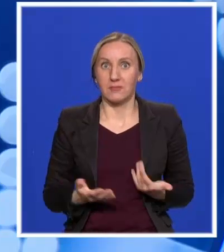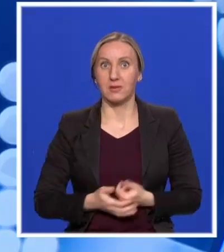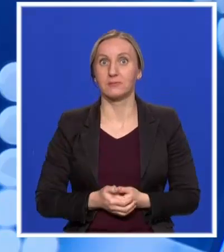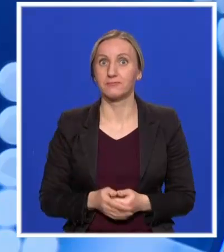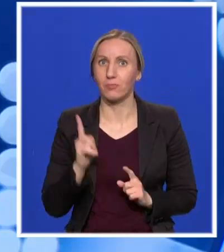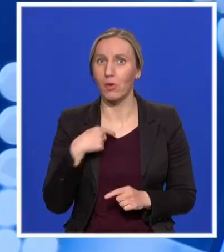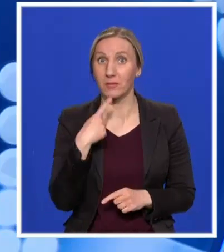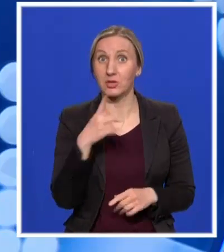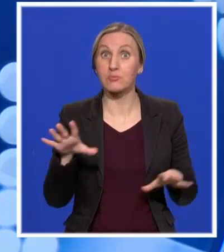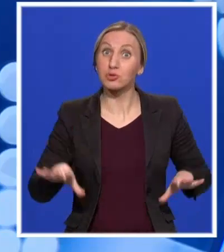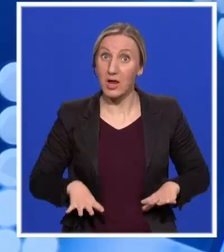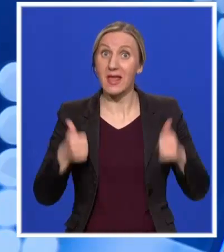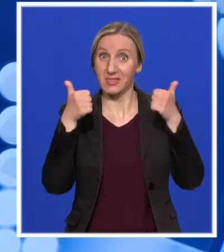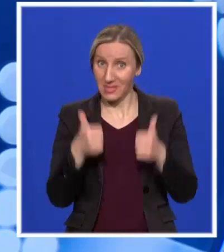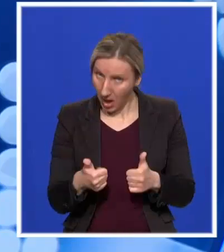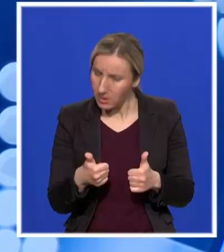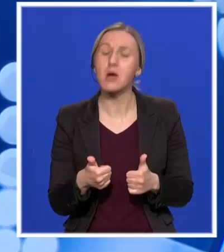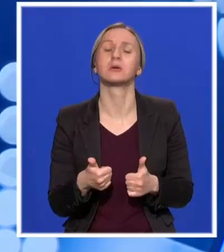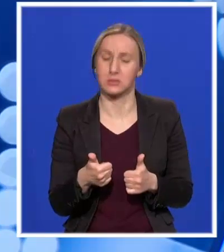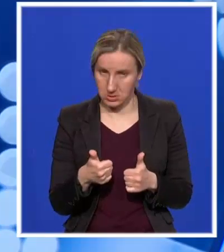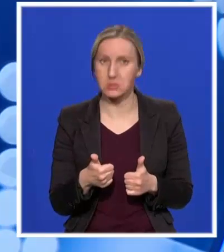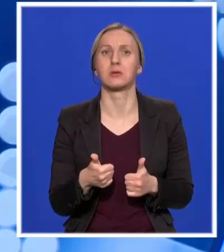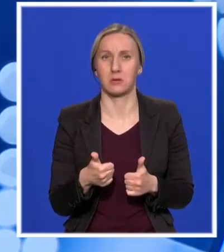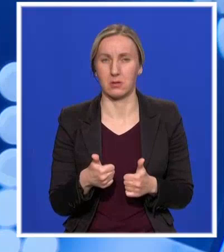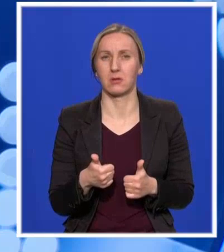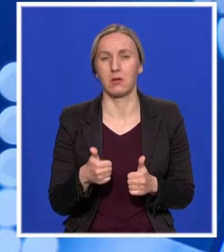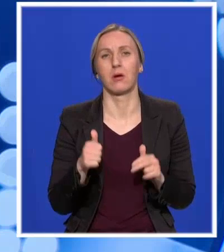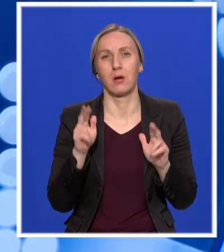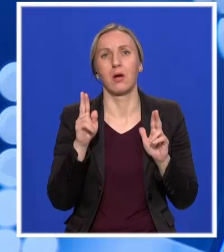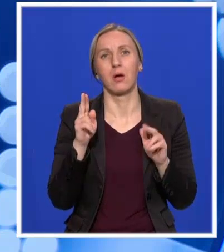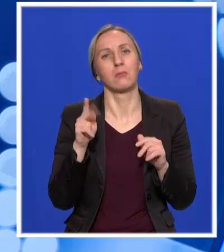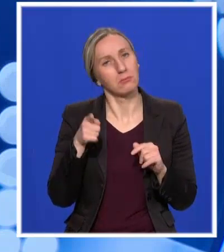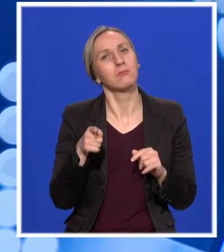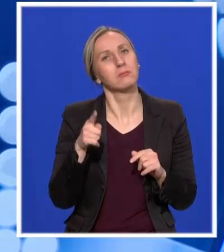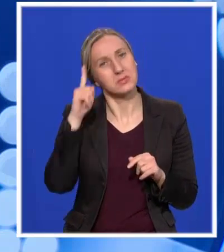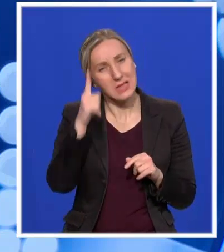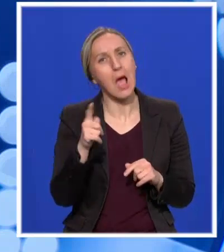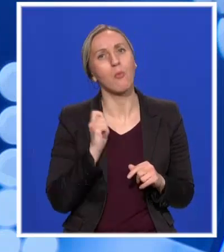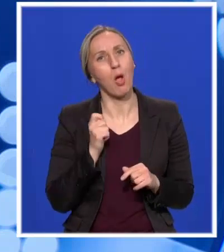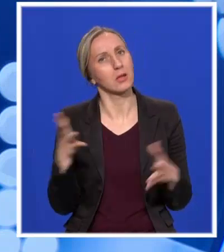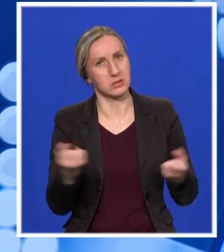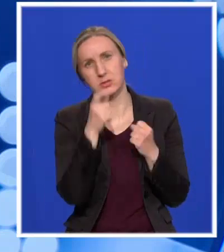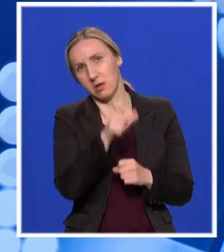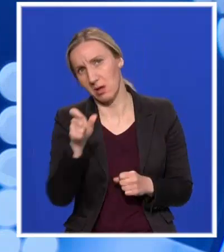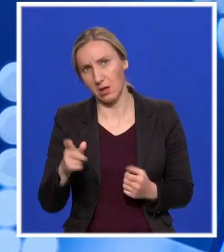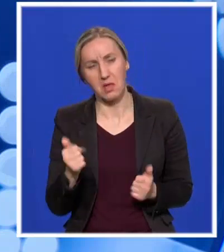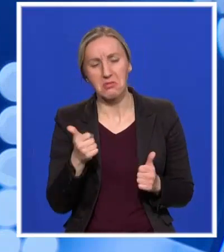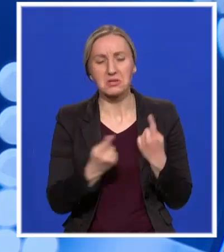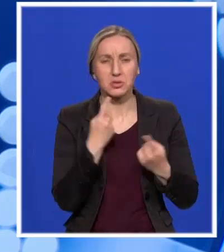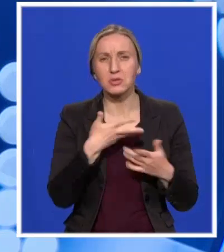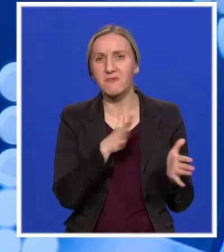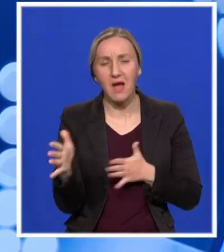hoću da kažem da žene i danas mogu da računaju na svoju policiju kao što su mogli u svakom trenutku. Da li je situacija vanredna ili redovna,